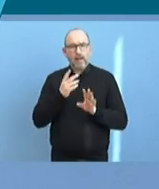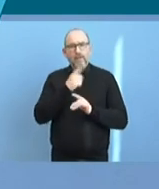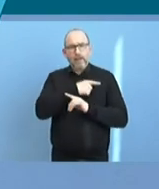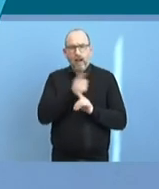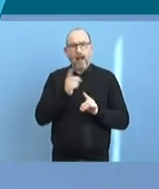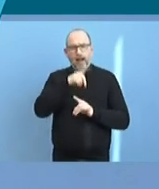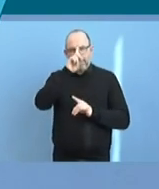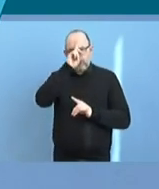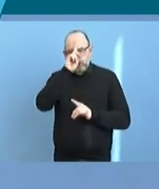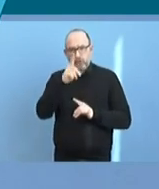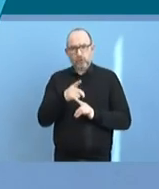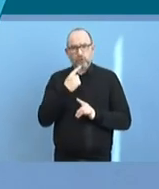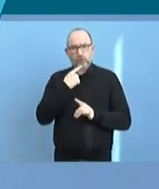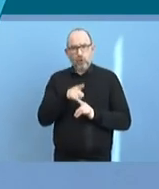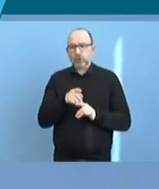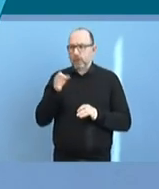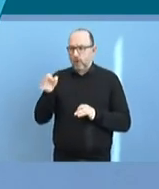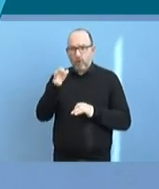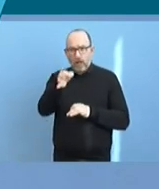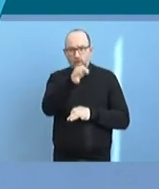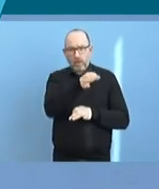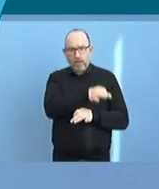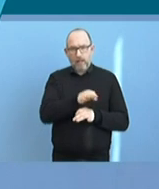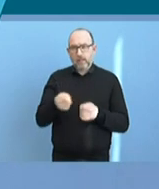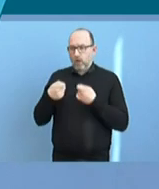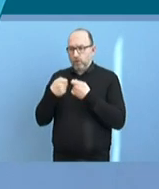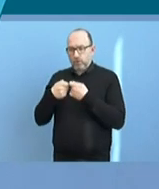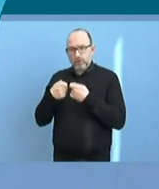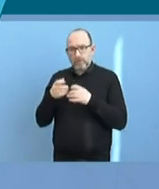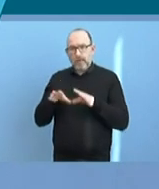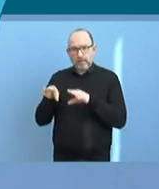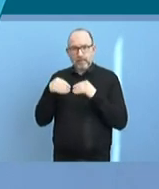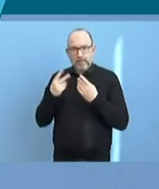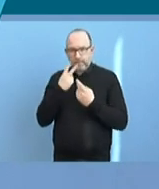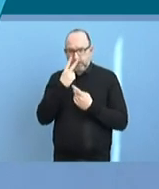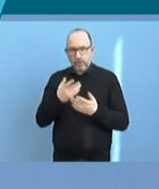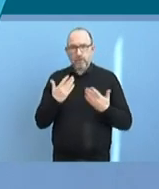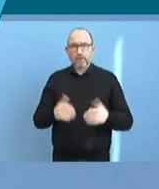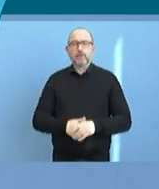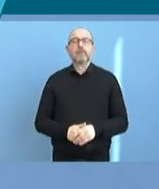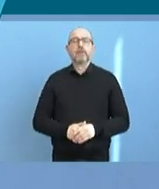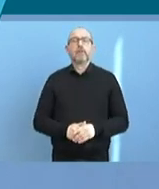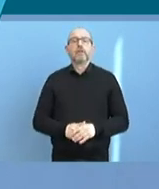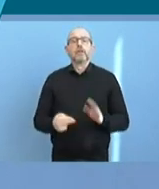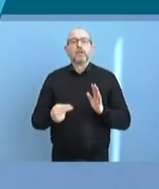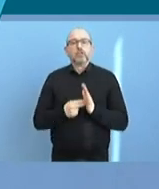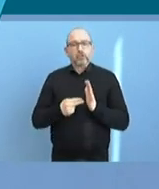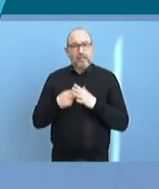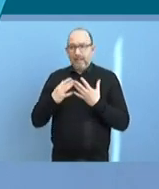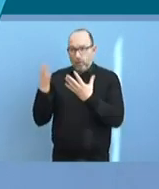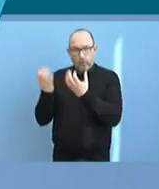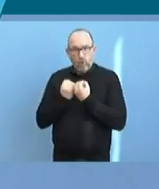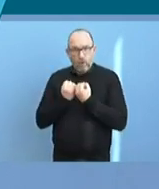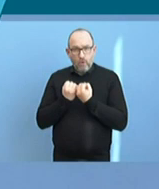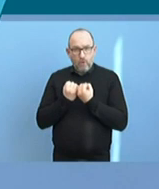sich an die Anweisungen der lokalen Gesundheitsbehörden auch zu halten. Das gilt natürlich dann auch für den Fall New York. Zum Stand der Rückholung kann